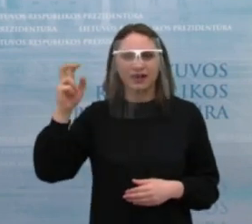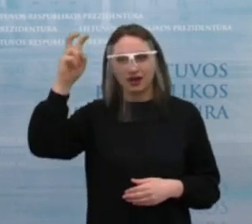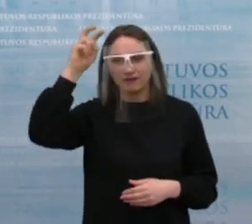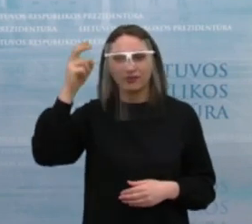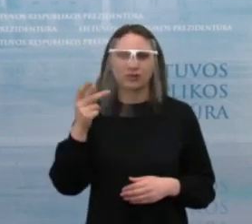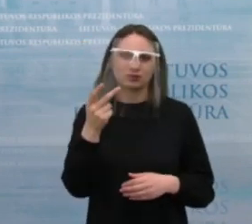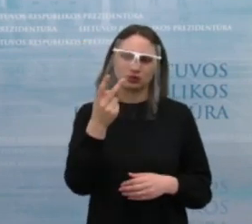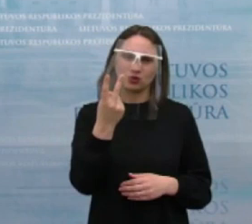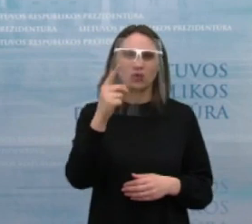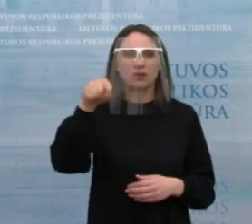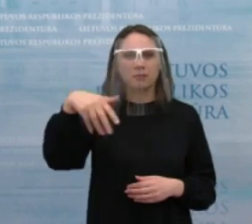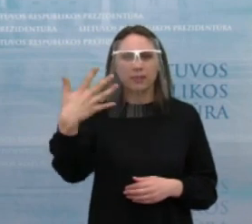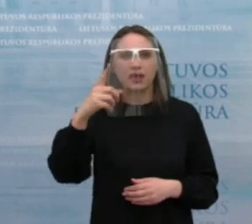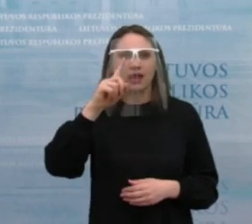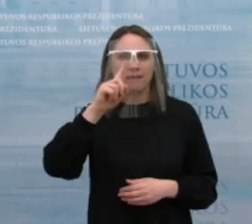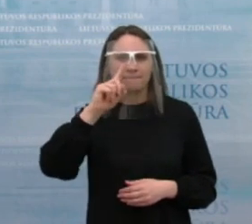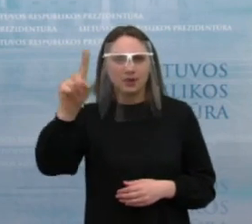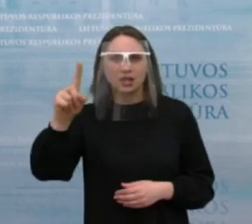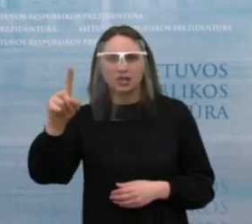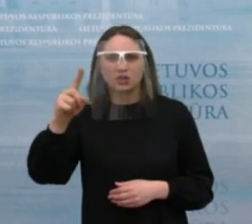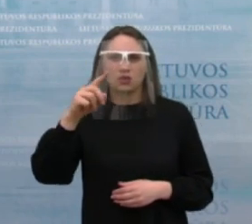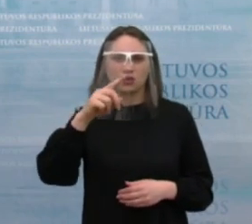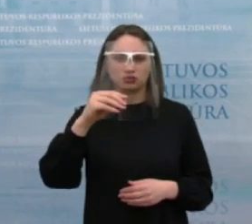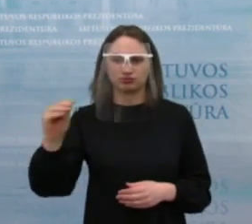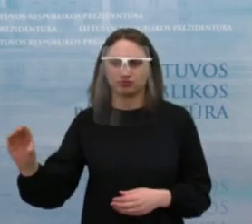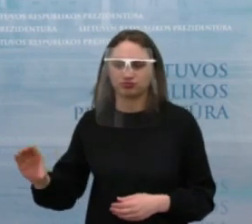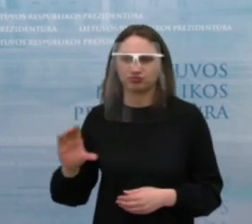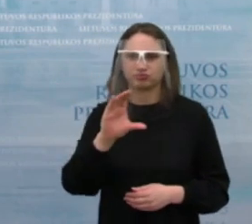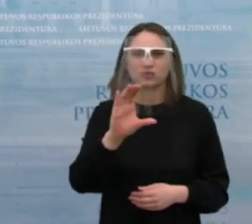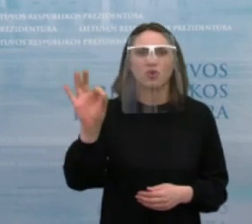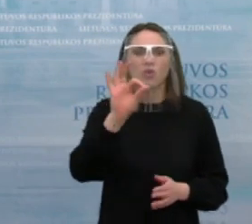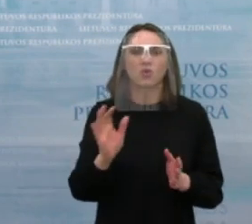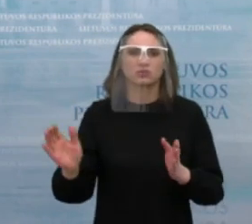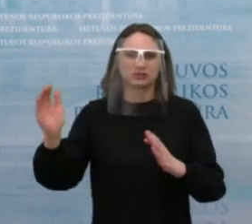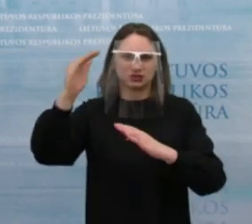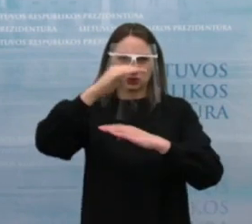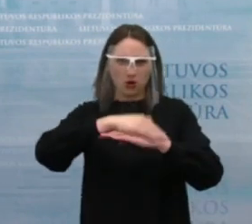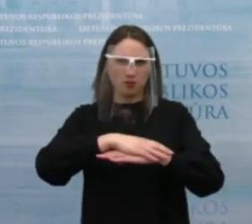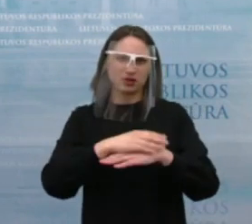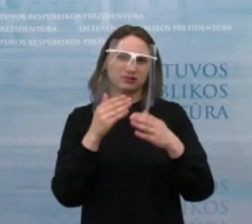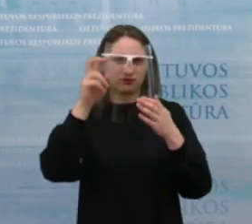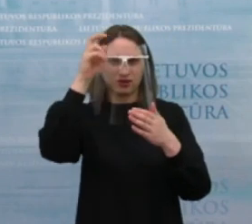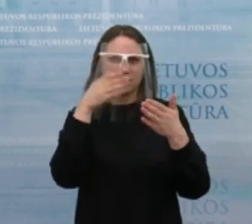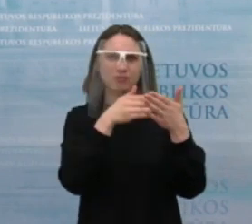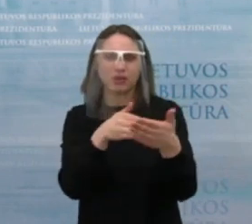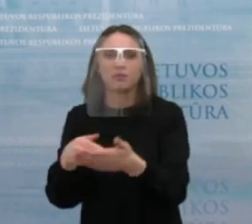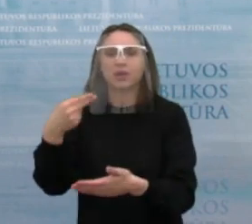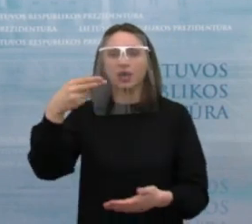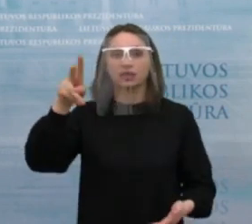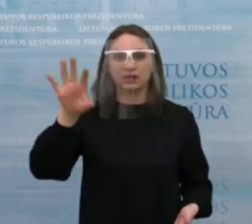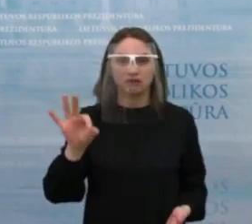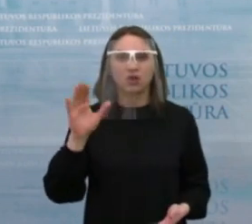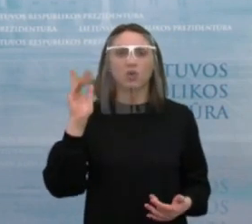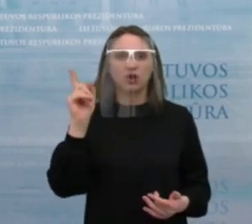milijono iš savo rezervo jūsų ministerijai paskirstyti subsidijoms nevyriausybiniams organizacijams, kuris teigia